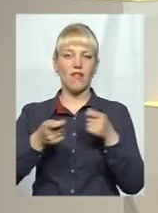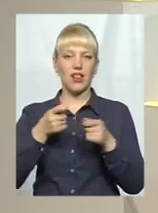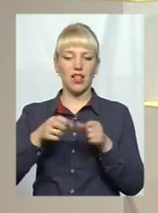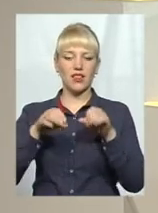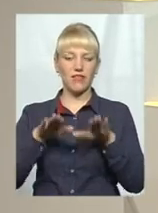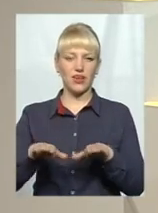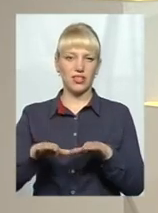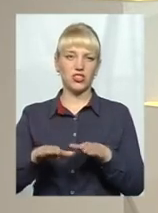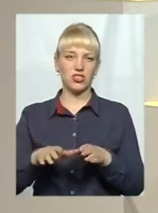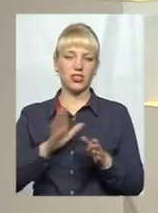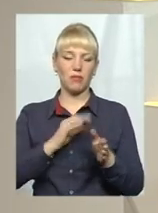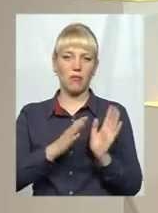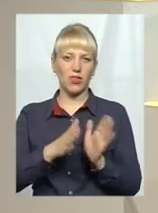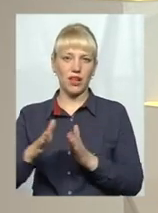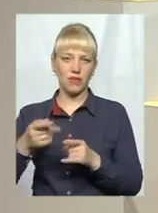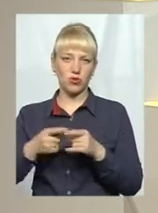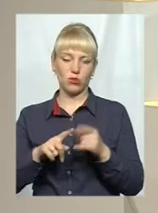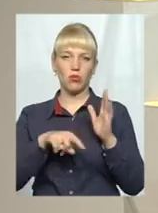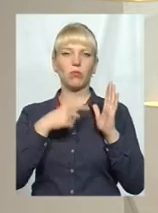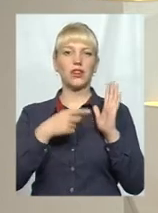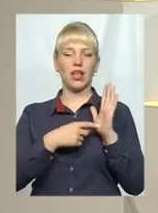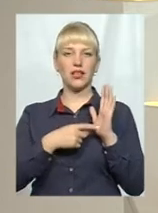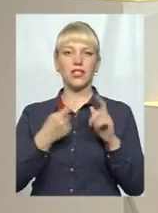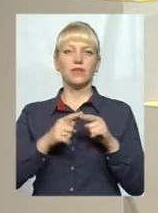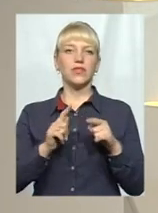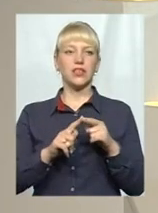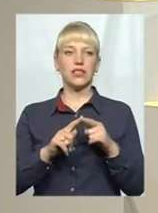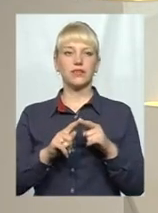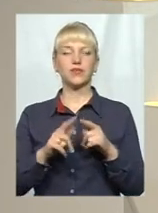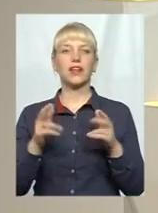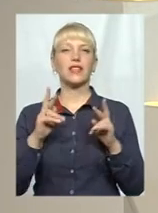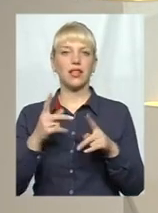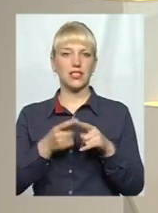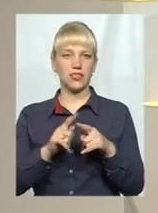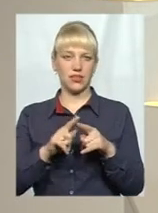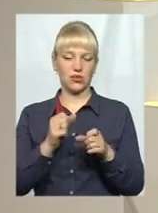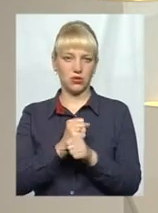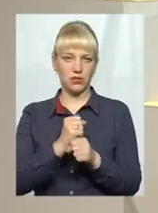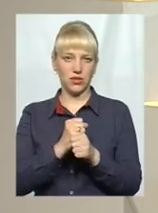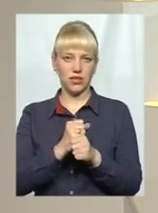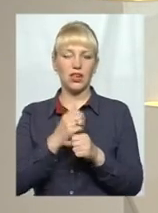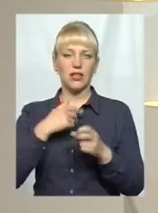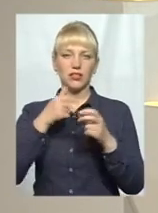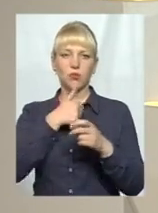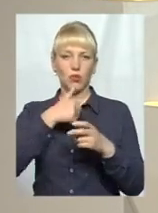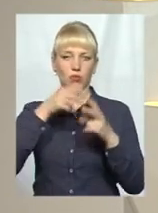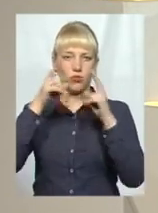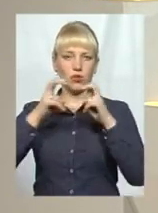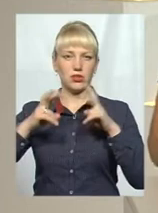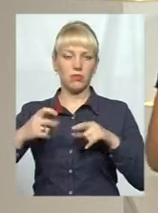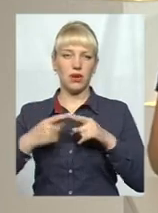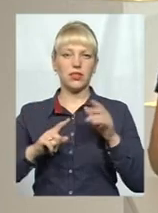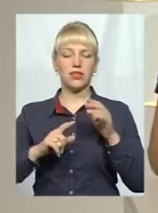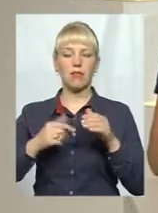навести лад в цьому питанні, чи наведе і в який спосіб. Сьогодні спробуємо розібратися. Я